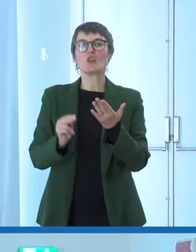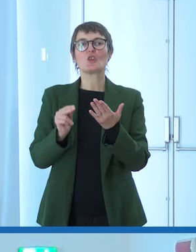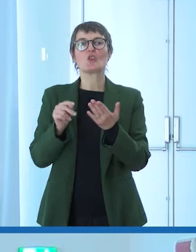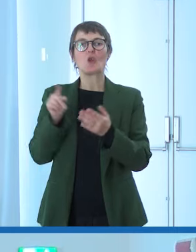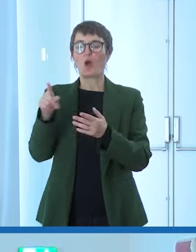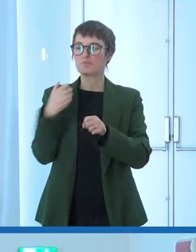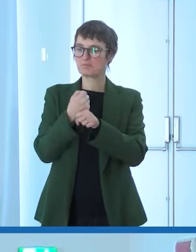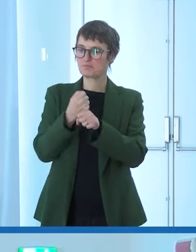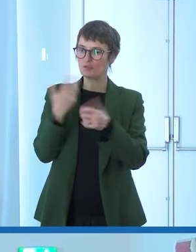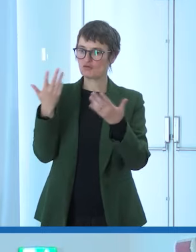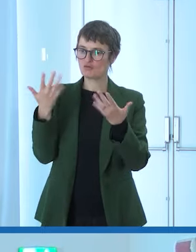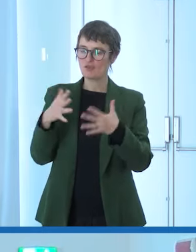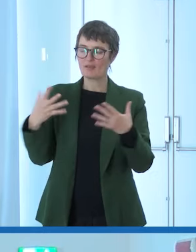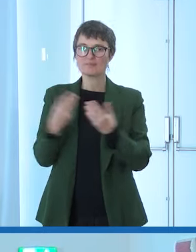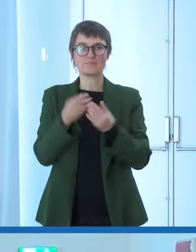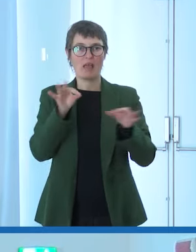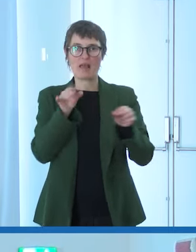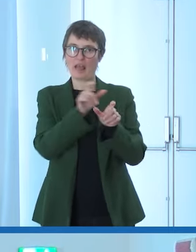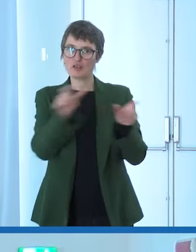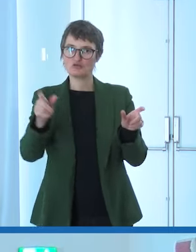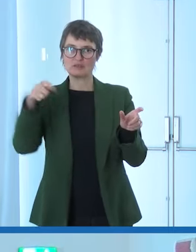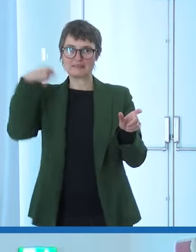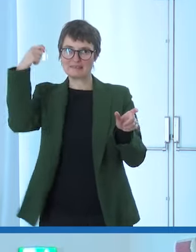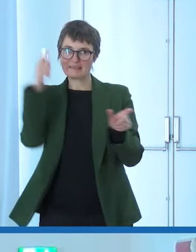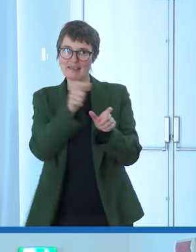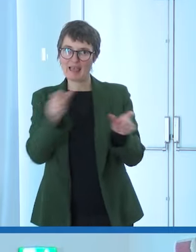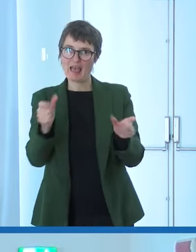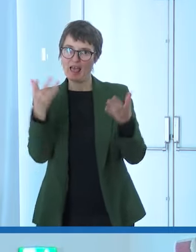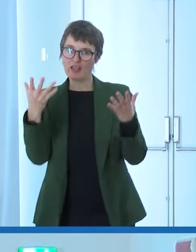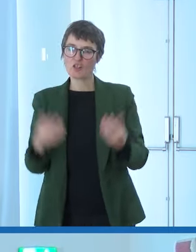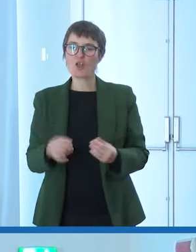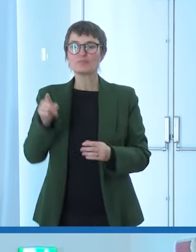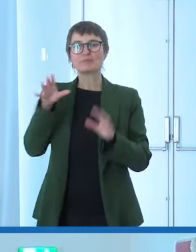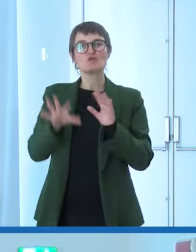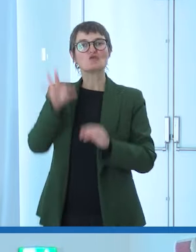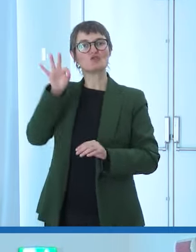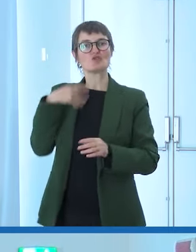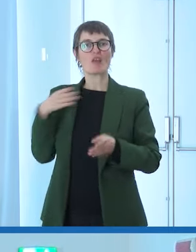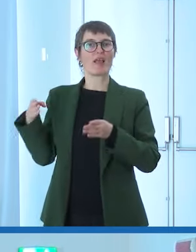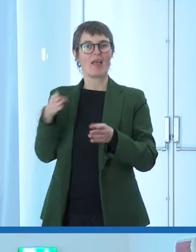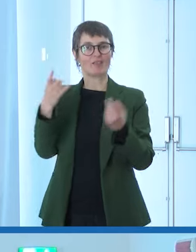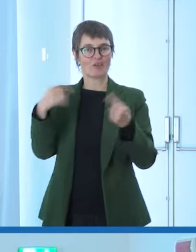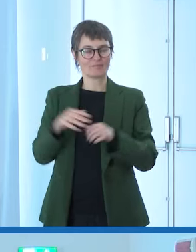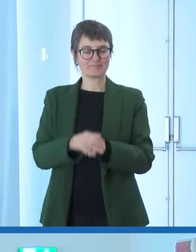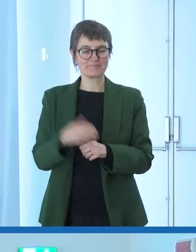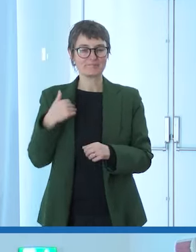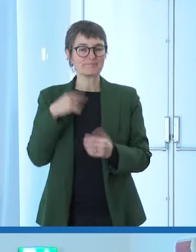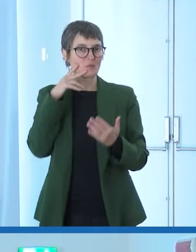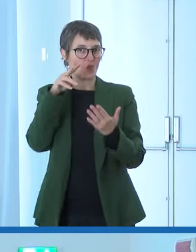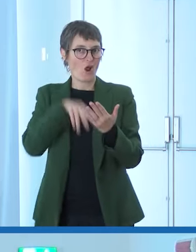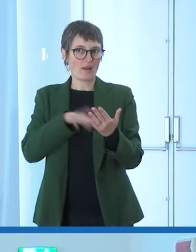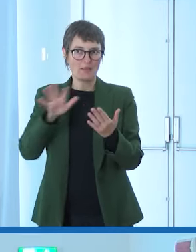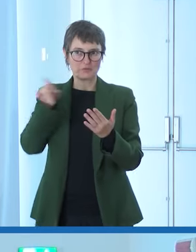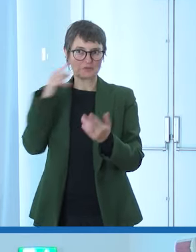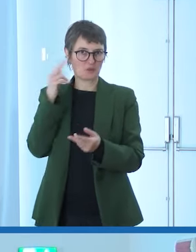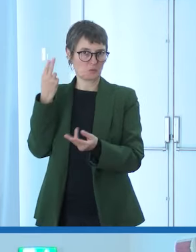registi con attori quindi diciamo hai scelto questa via e io ho letto ho letto poi mi correggi che da